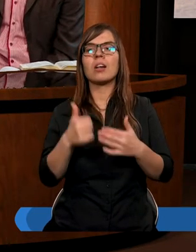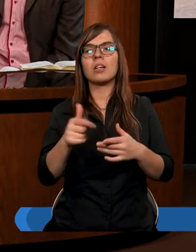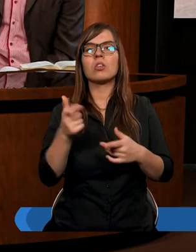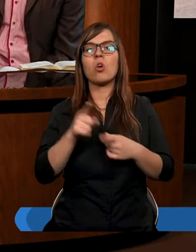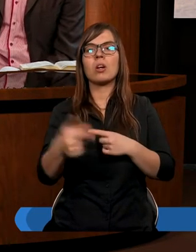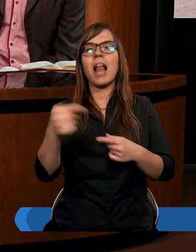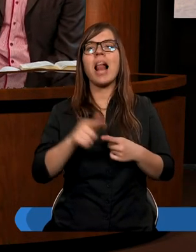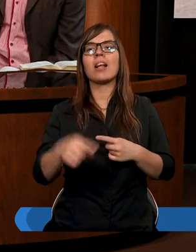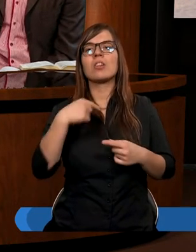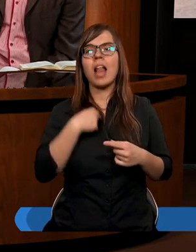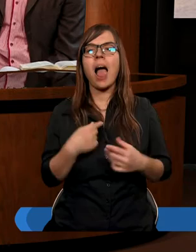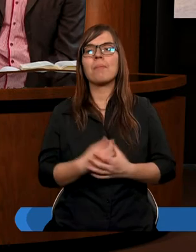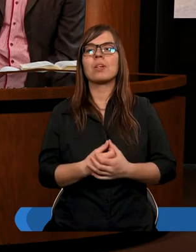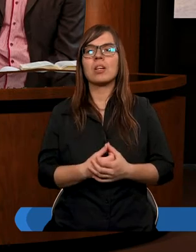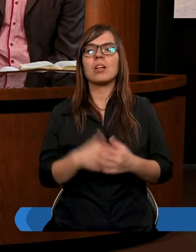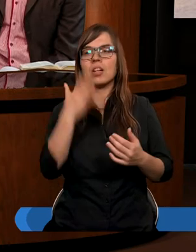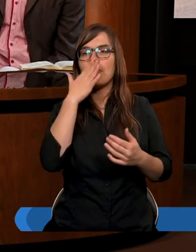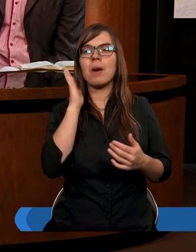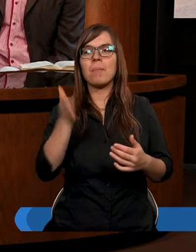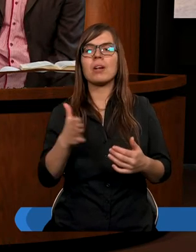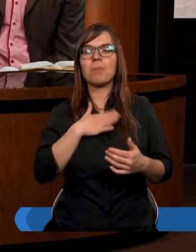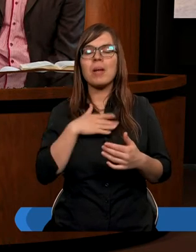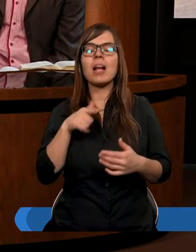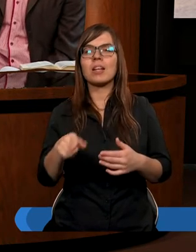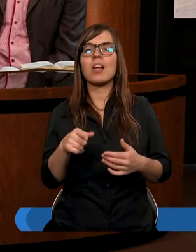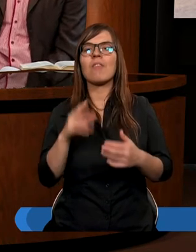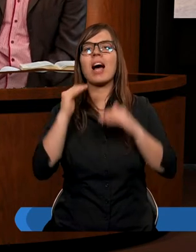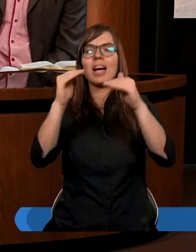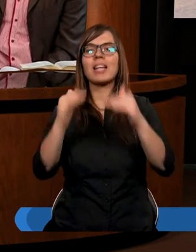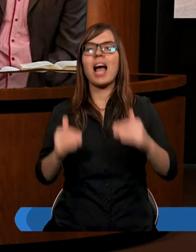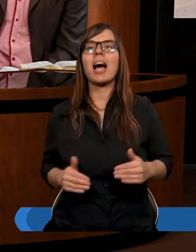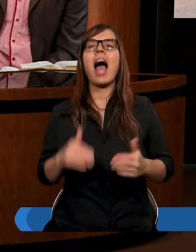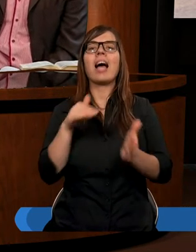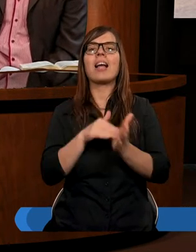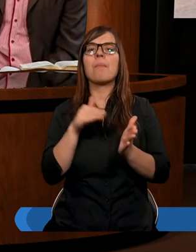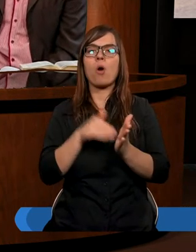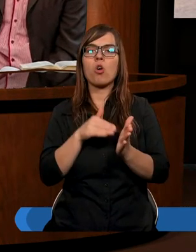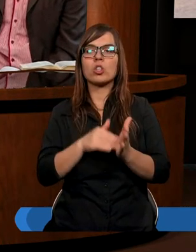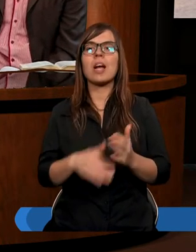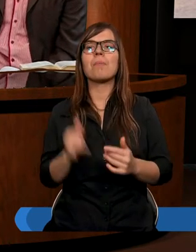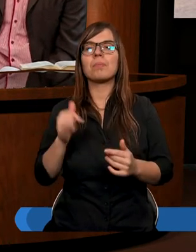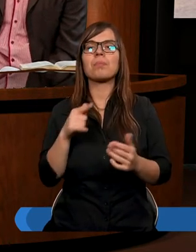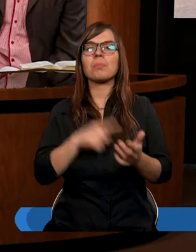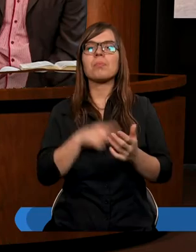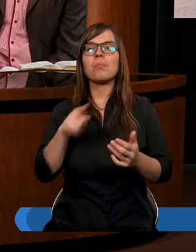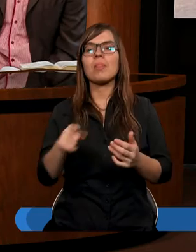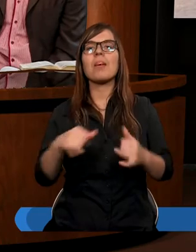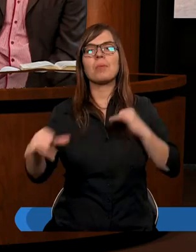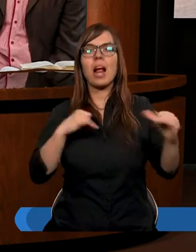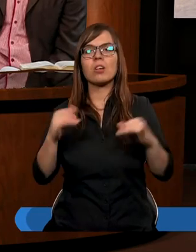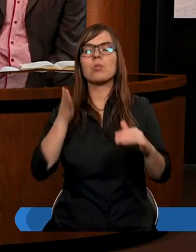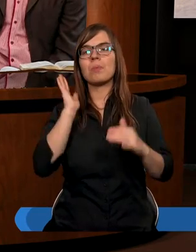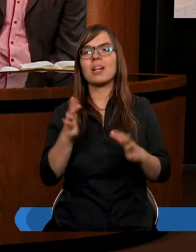należy dla mnie i chyba będziemy mieli taką hierarchię potrzeb i w tym